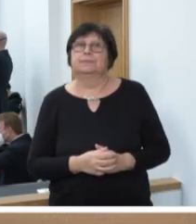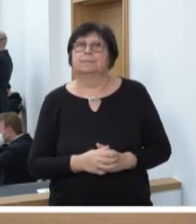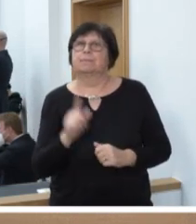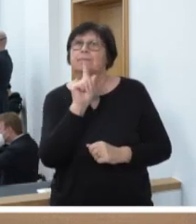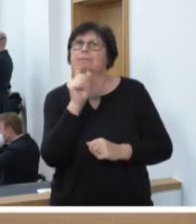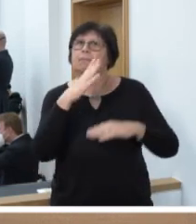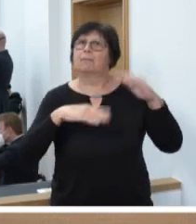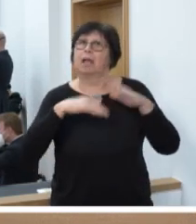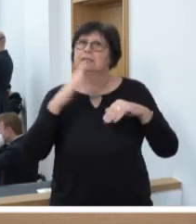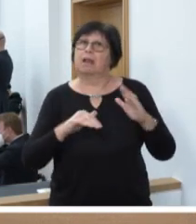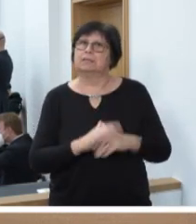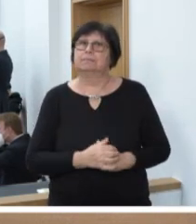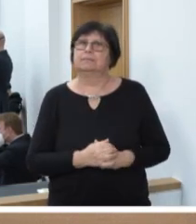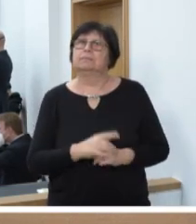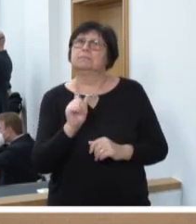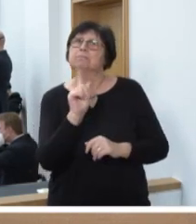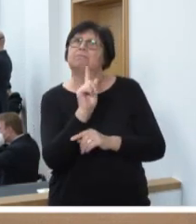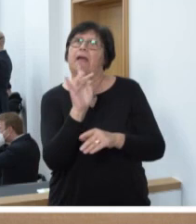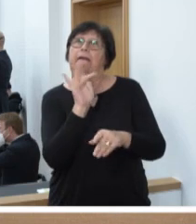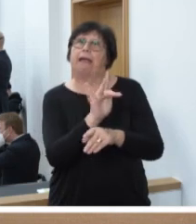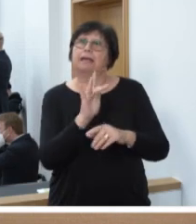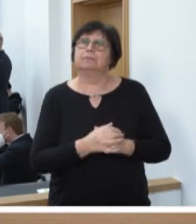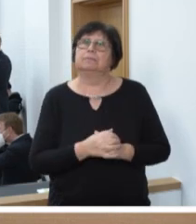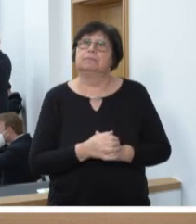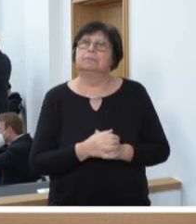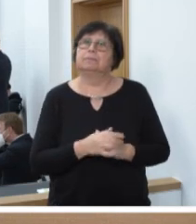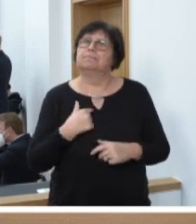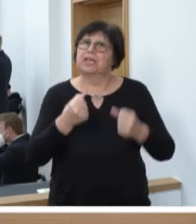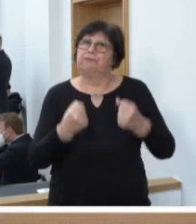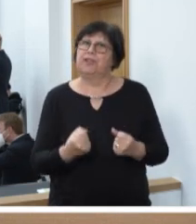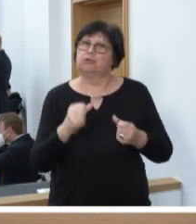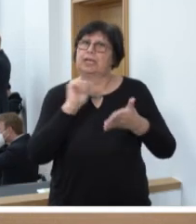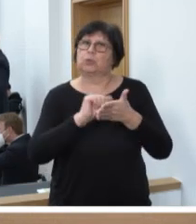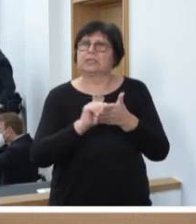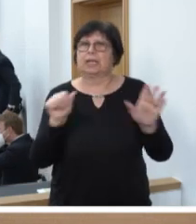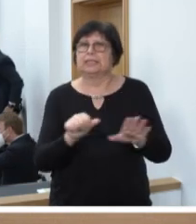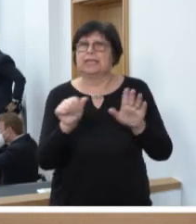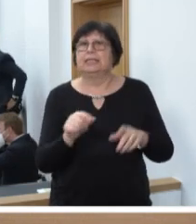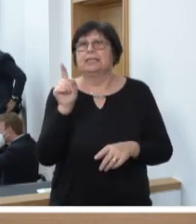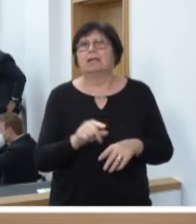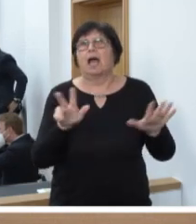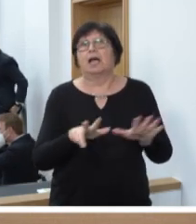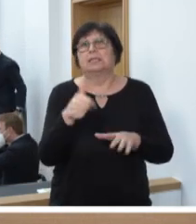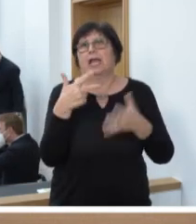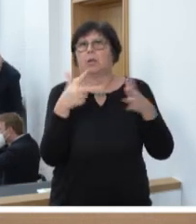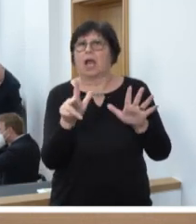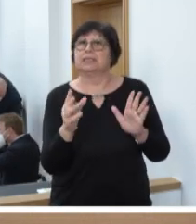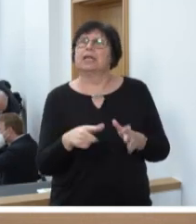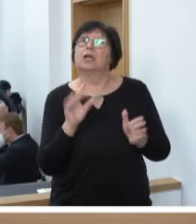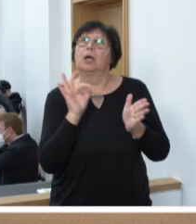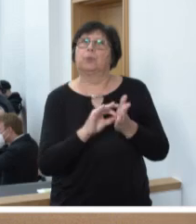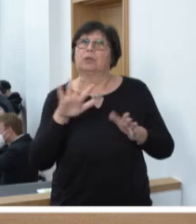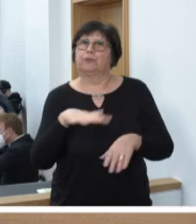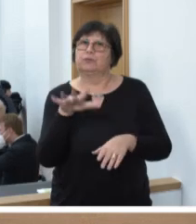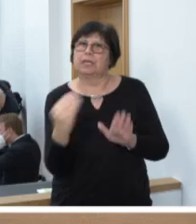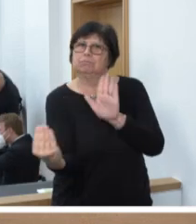Wer enthält sich der Stimme? Wer stimmt dagegen? Ich stelle fest, dass die Drucksache 16-1881 als Top 15 in die Tagesordnung